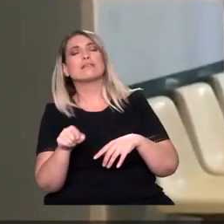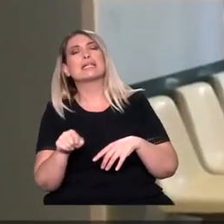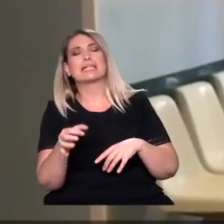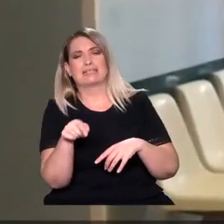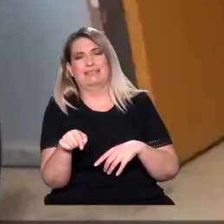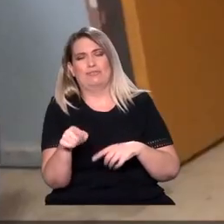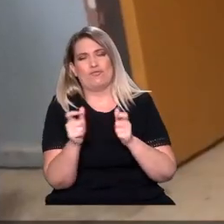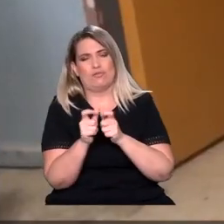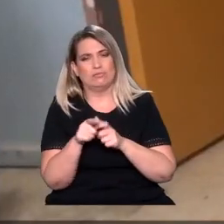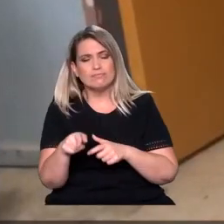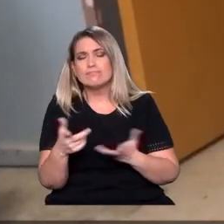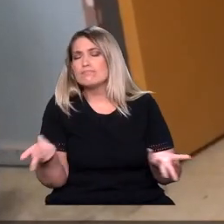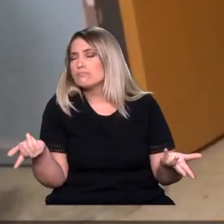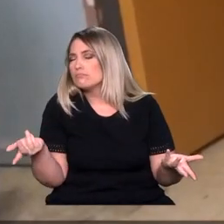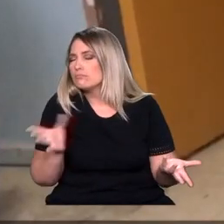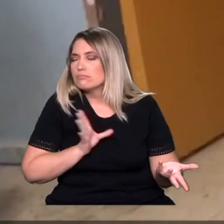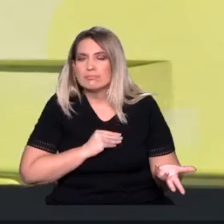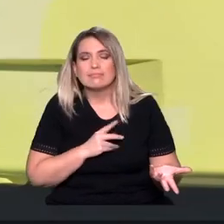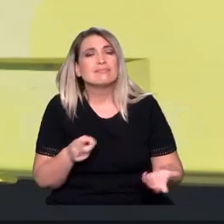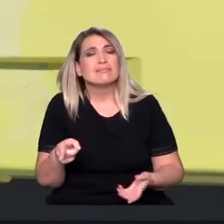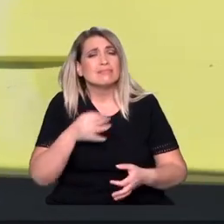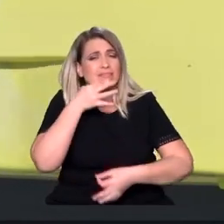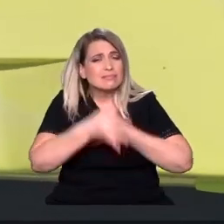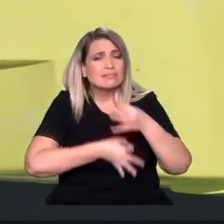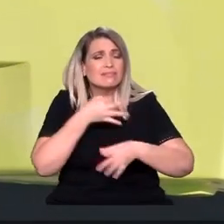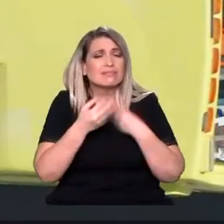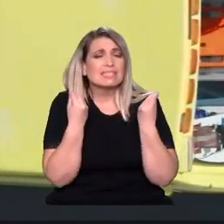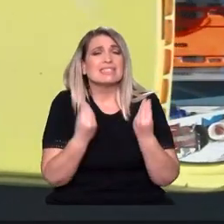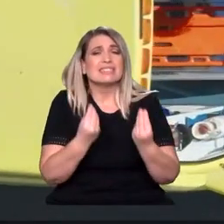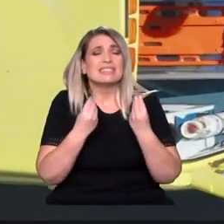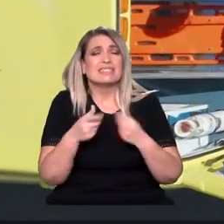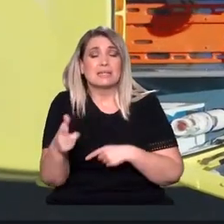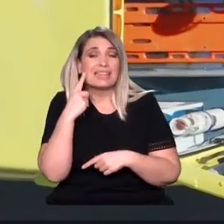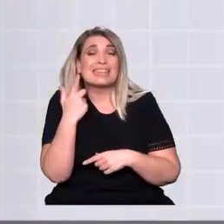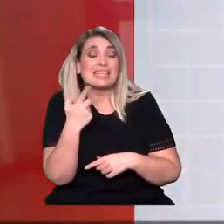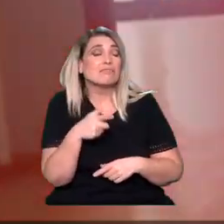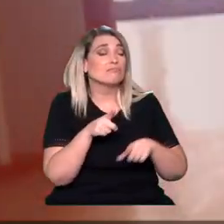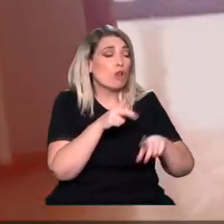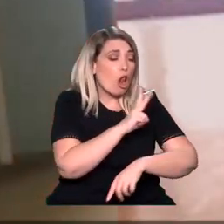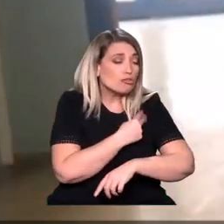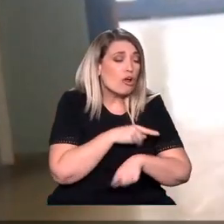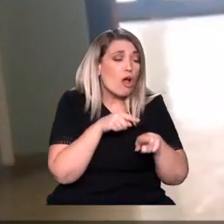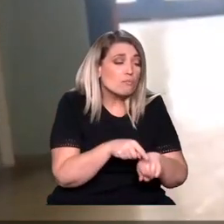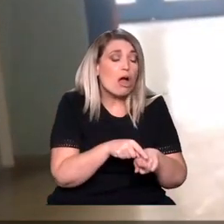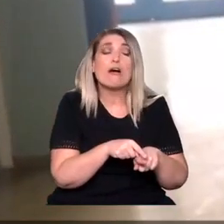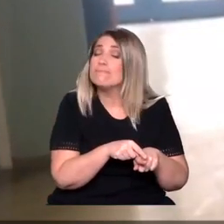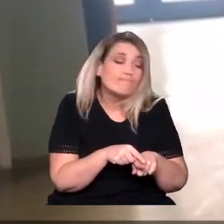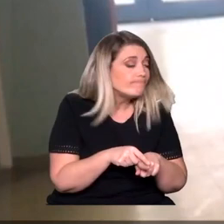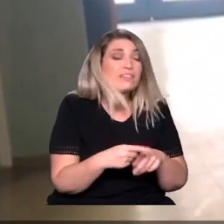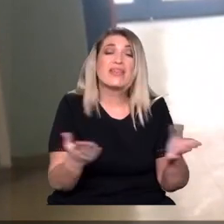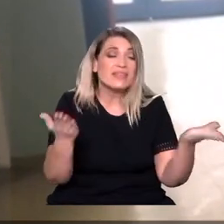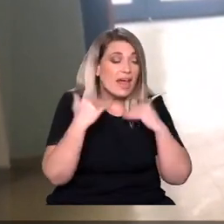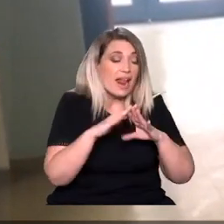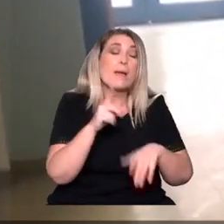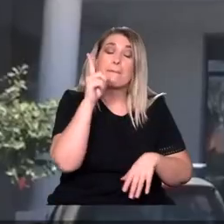ο γαμπρός του Ατυχουάνδρα, οι γιατροί του νοσοκομείου Καρπάθου αποφάσισαν την άμεση μεταφορά του στη Ρόδο. Φεύγουμε εμείς για το αεροδρόμιο. Φτάνουμε